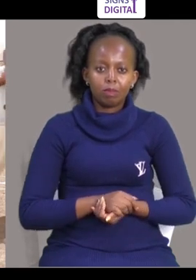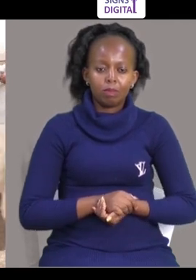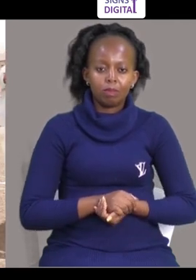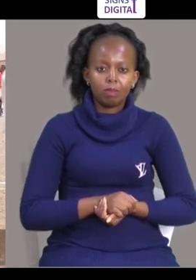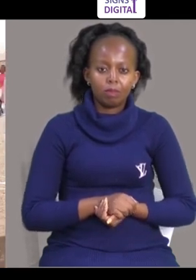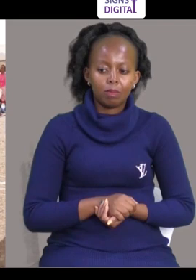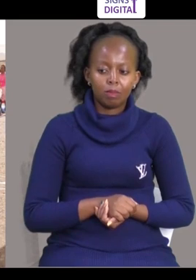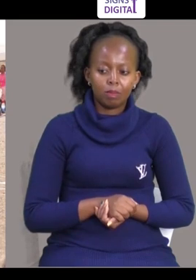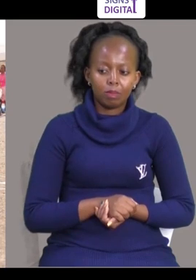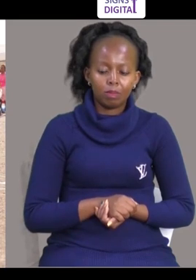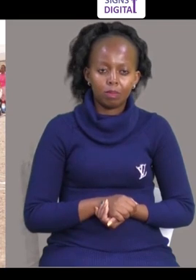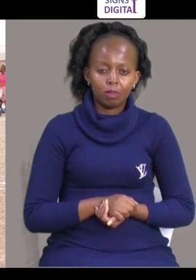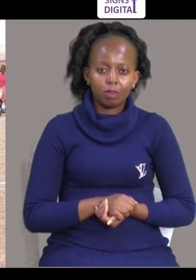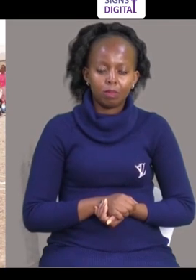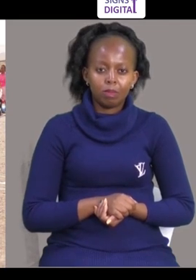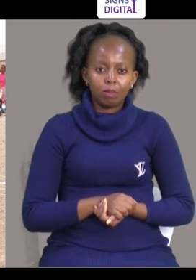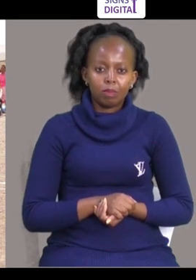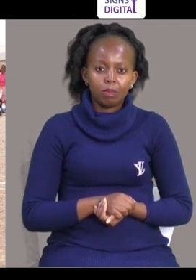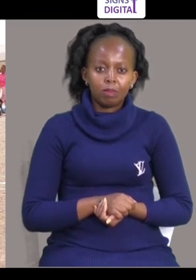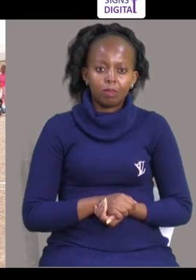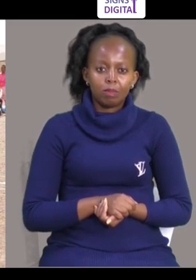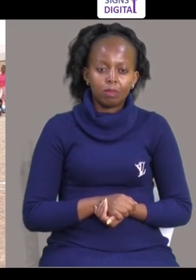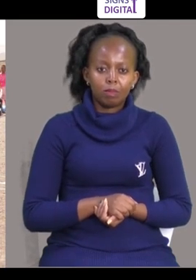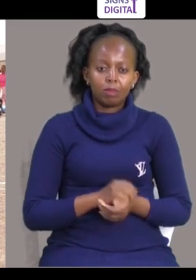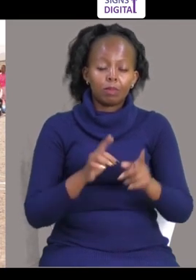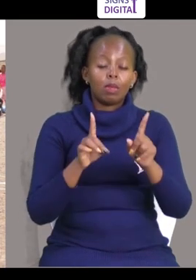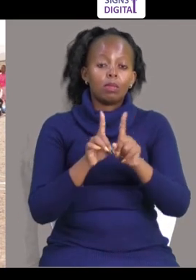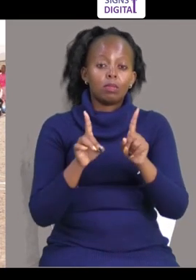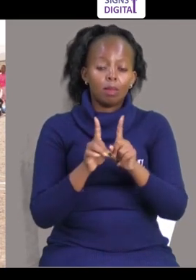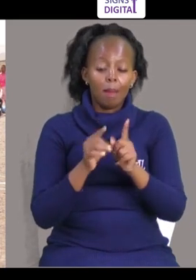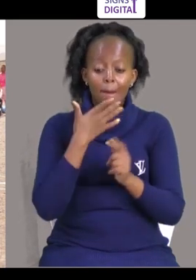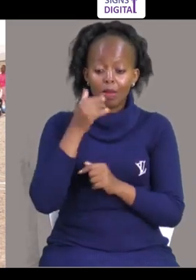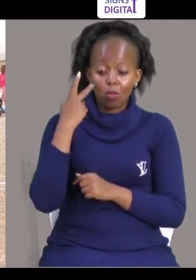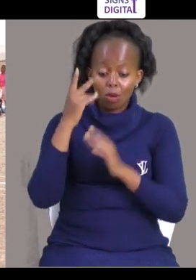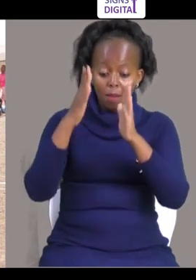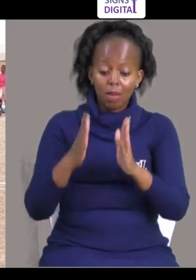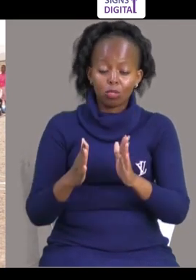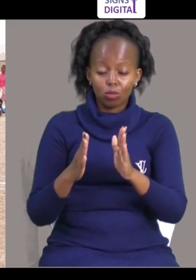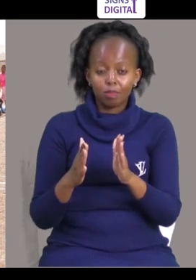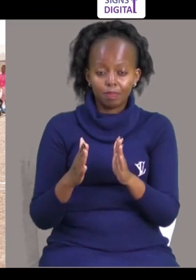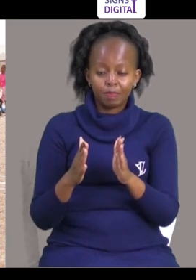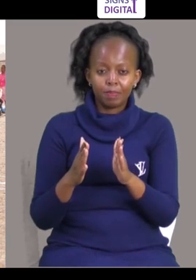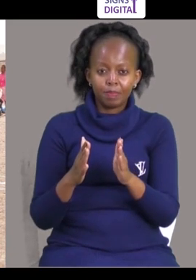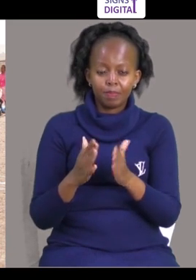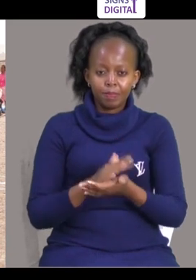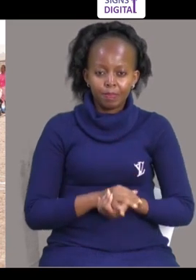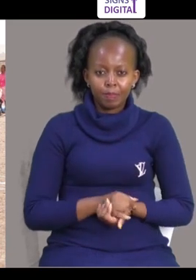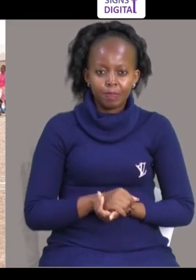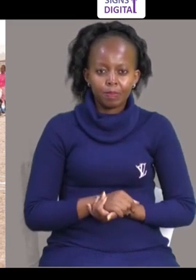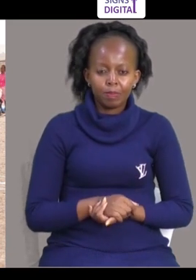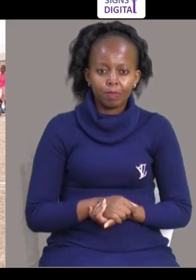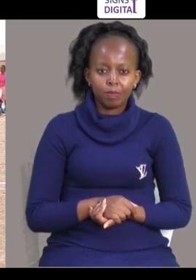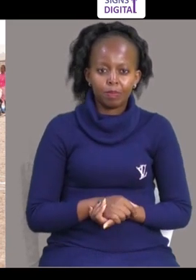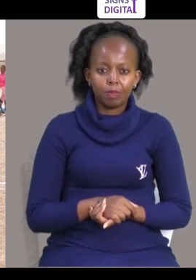kuAME wangalia, kia wakusa kuese standards the mobwani hadiye kwona mtu wakusa